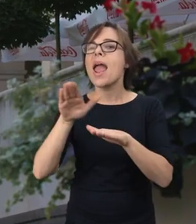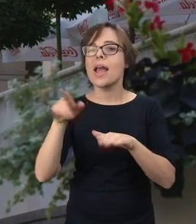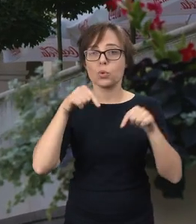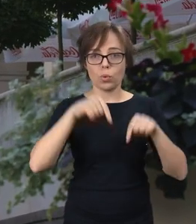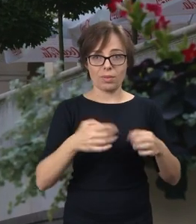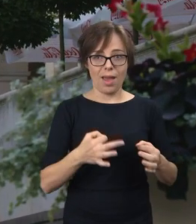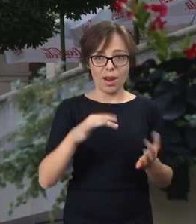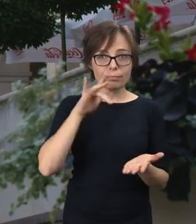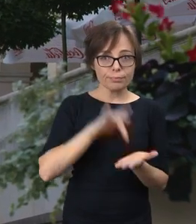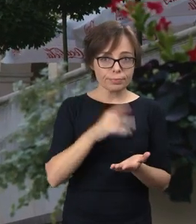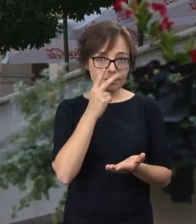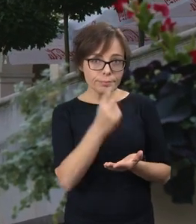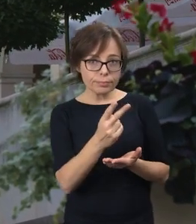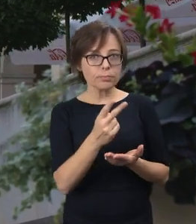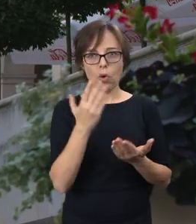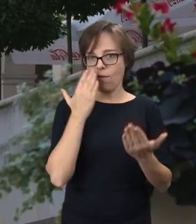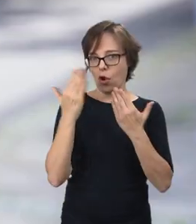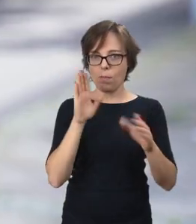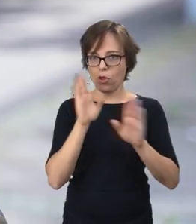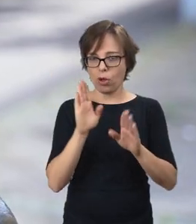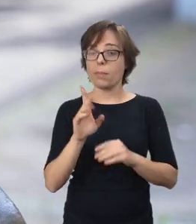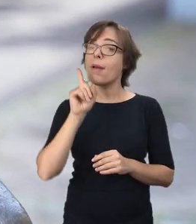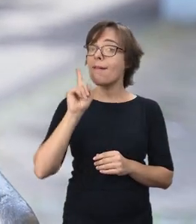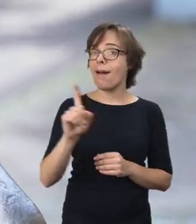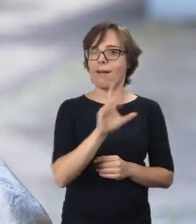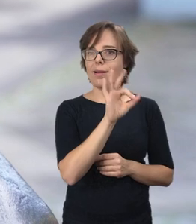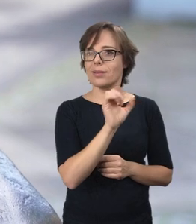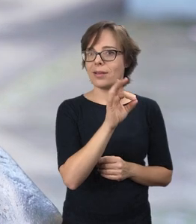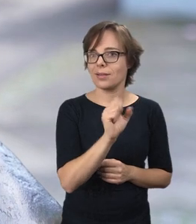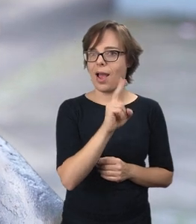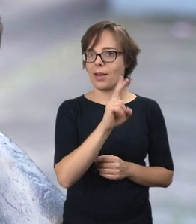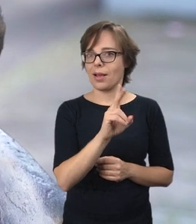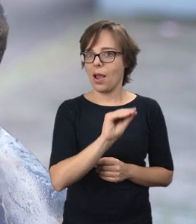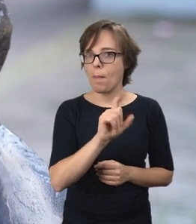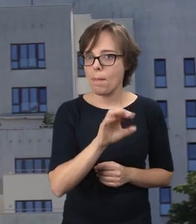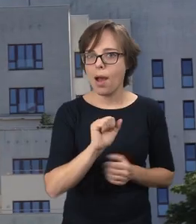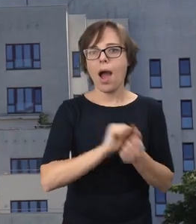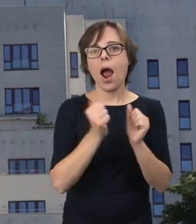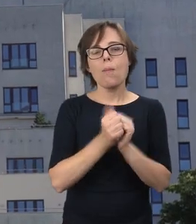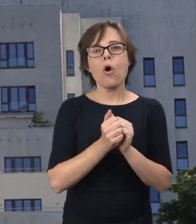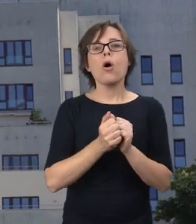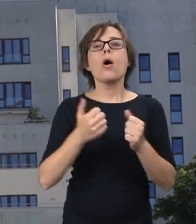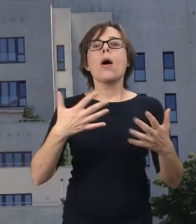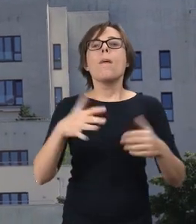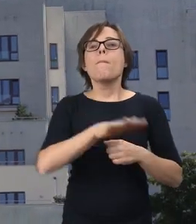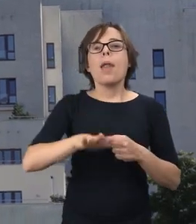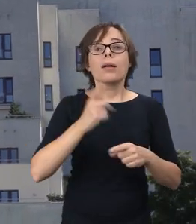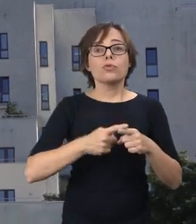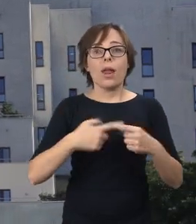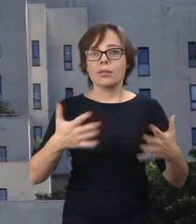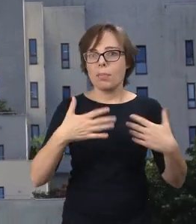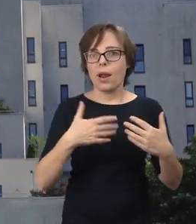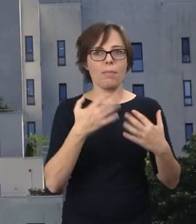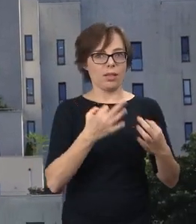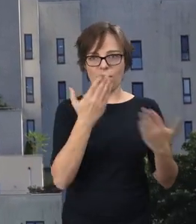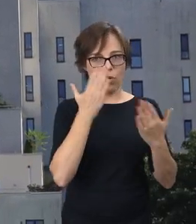znajdziemy wiele różnic. Jednak kiedy przyjrzymy się dzisiaj Saskiej Kępie albo okolicom Placu Żelaznej Bramy, zmieniły się one dzisiaj